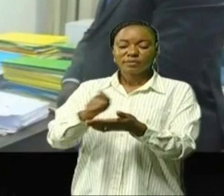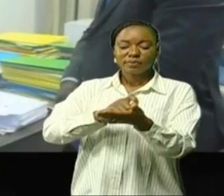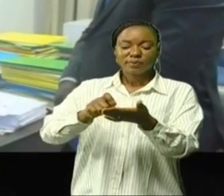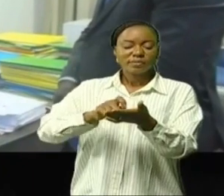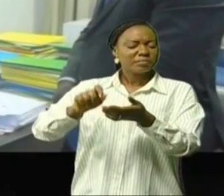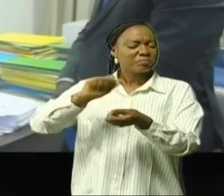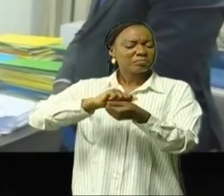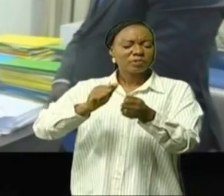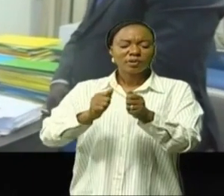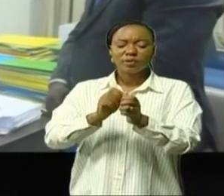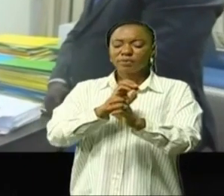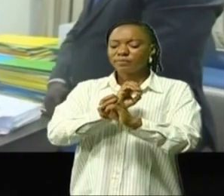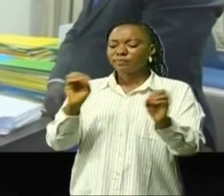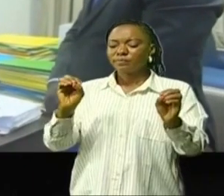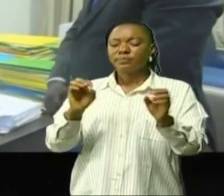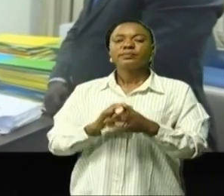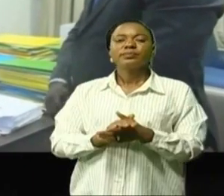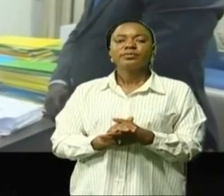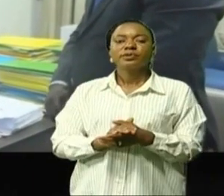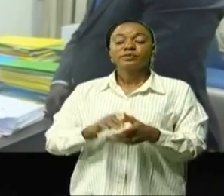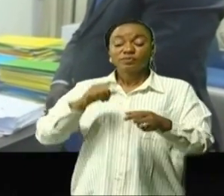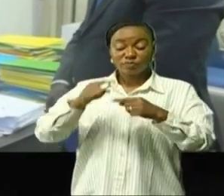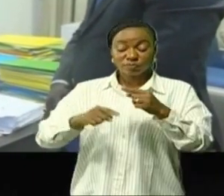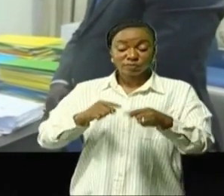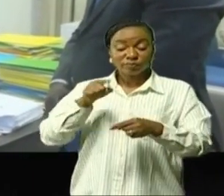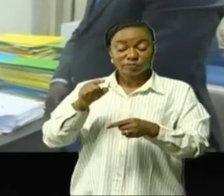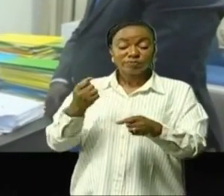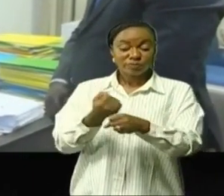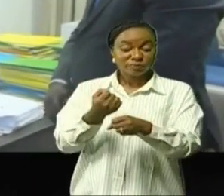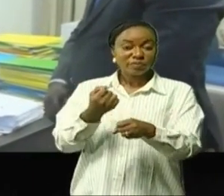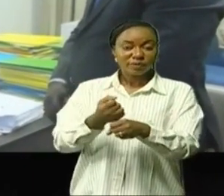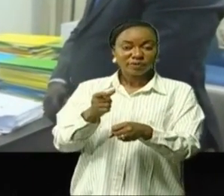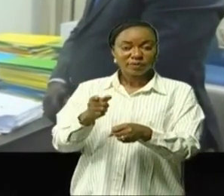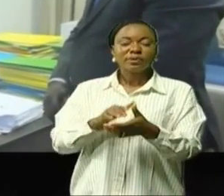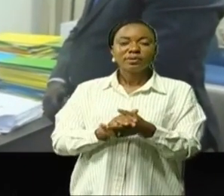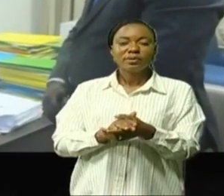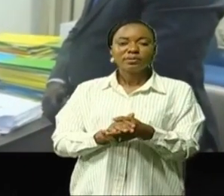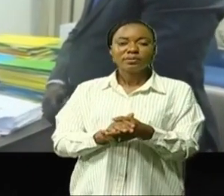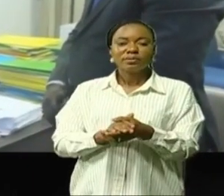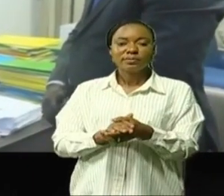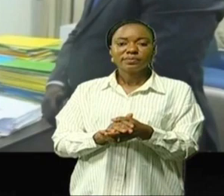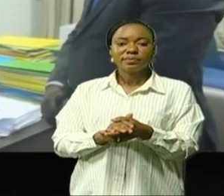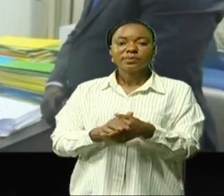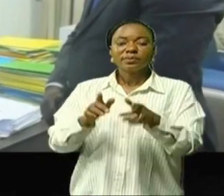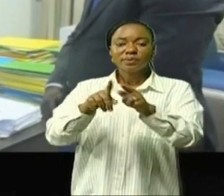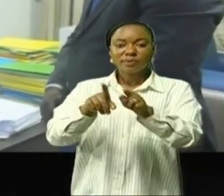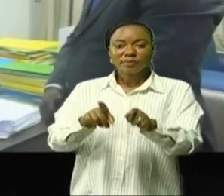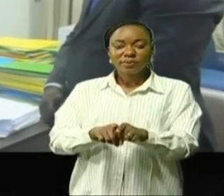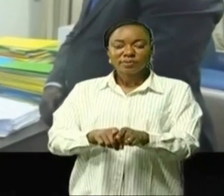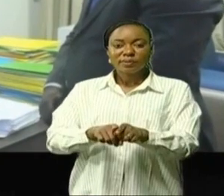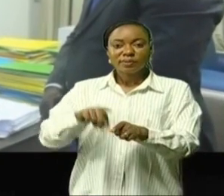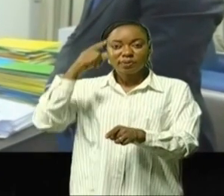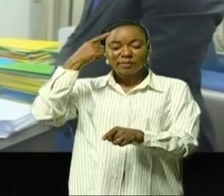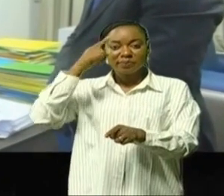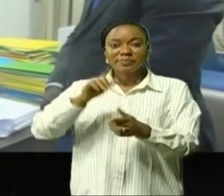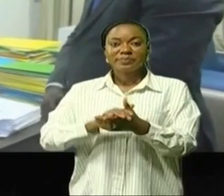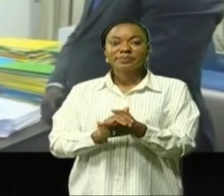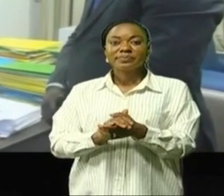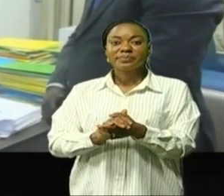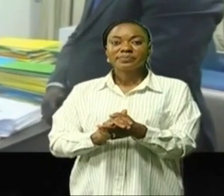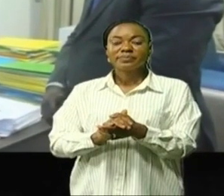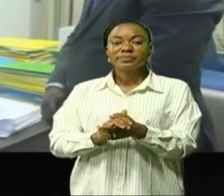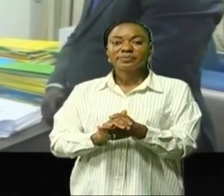problème il faut commencer vous savez la fédération de la charade nous a donné un délai et